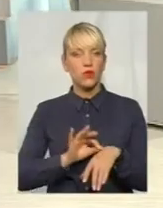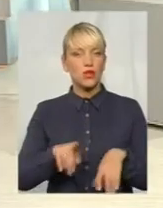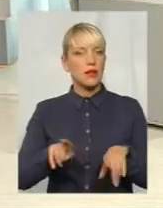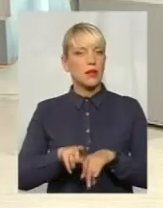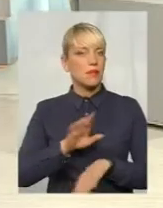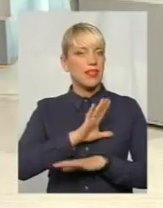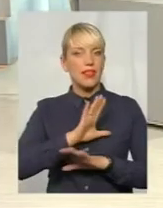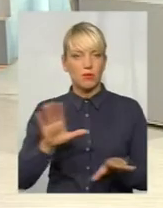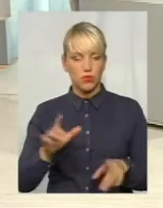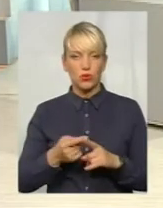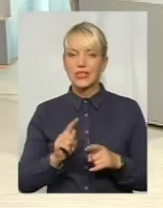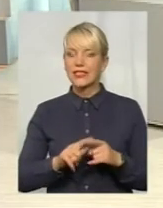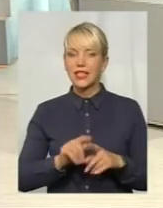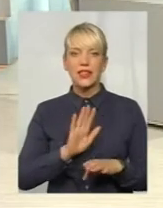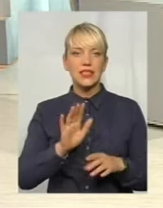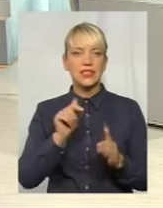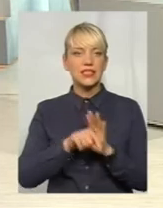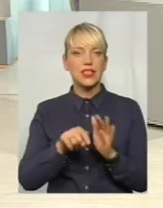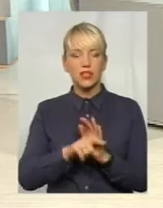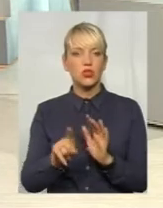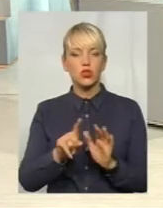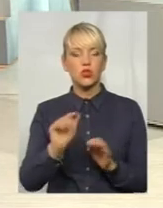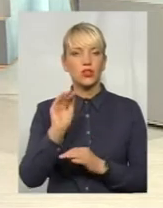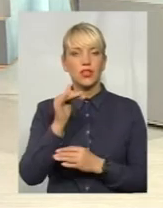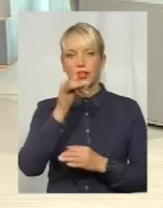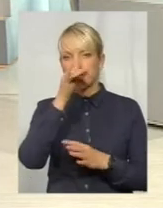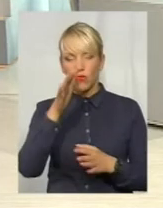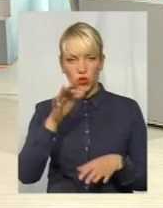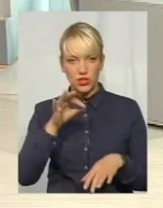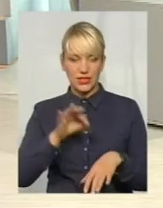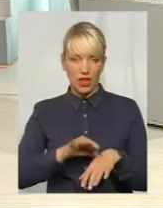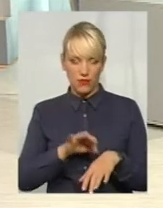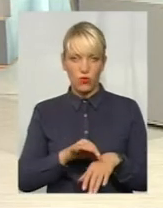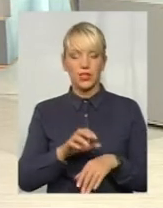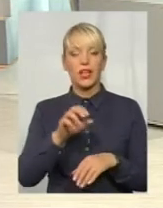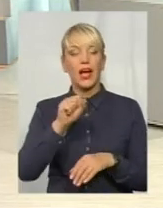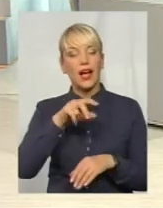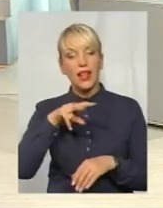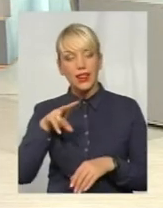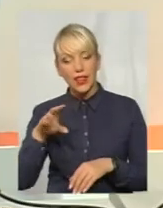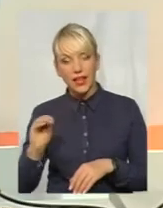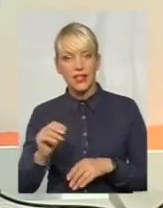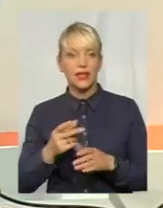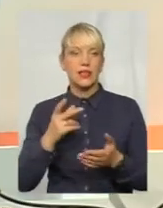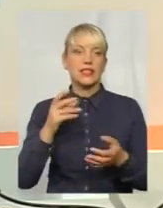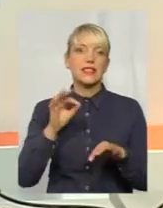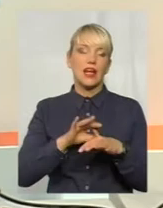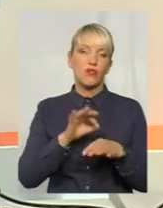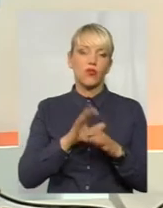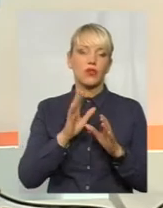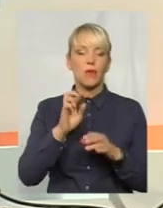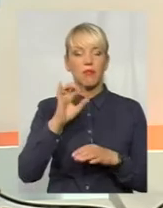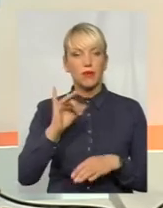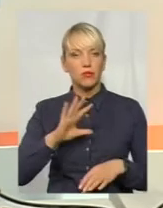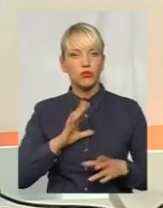застерігає повністю від того, що дитина може не захворіти, але захворювання буде проходити в набагато м'якшій формі